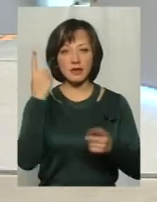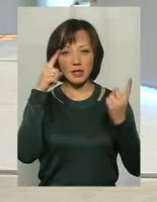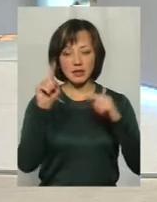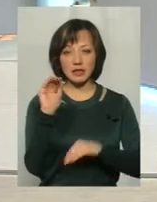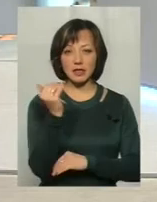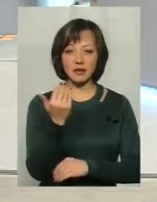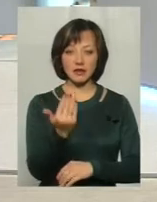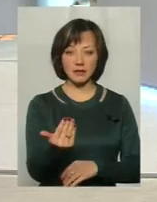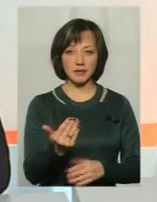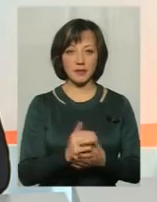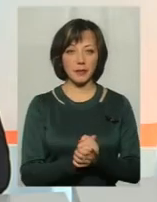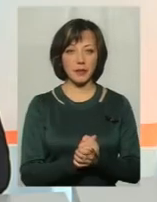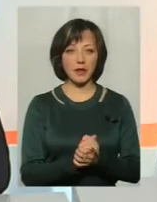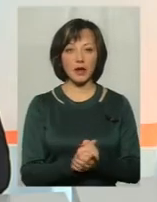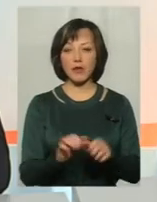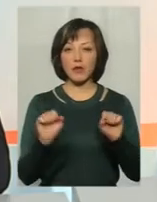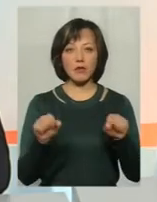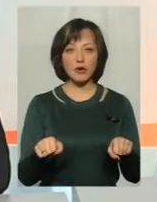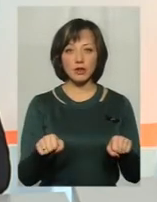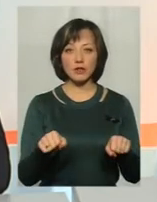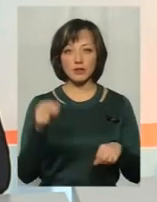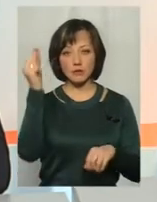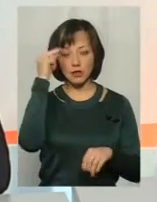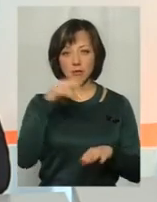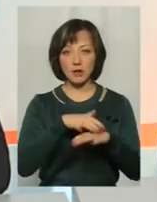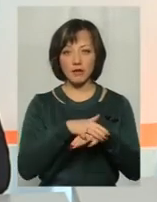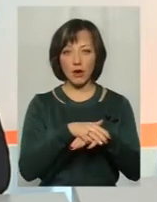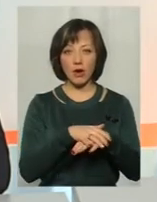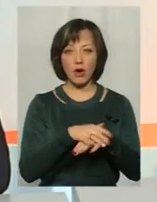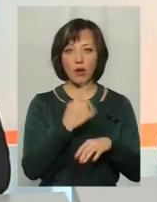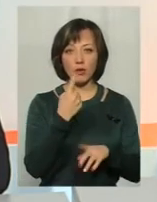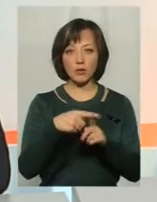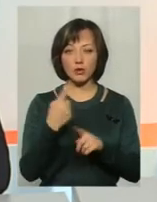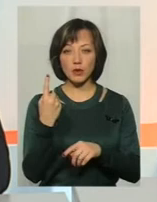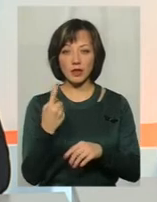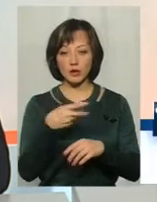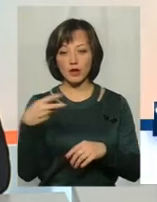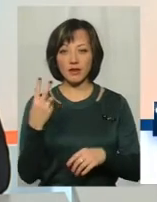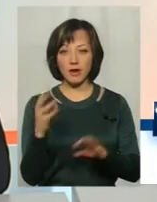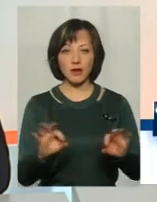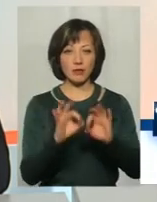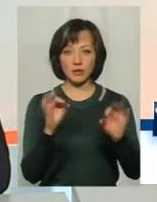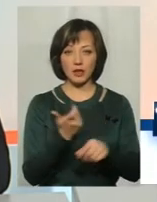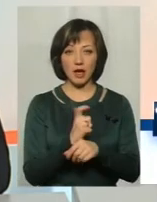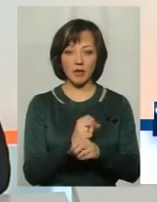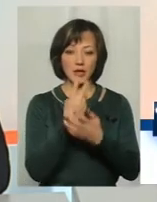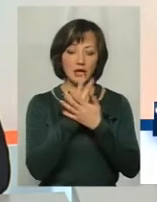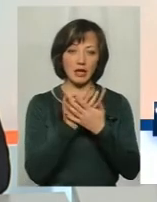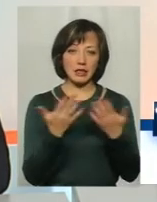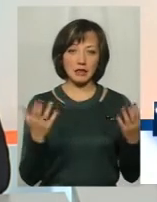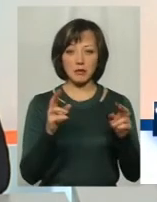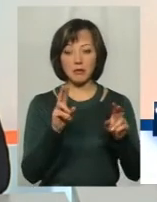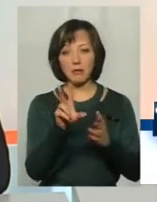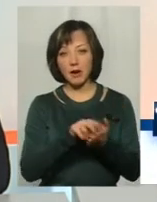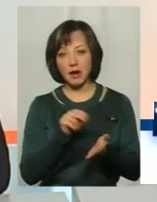дитини, її творчісті. Ми можемо вчити математику 1 плюс 1 дорівнює 2, і більше ніяк, а можемо показувати на різних принципах і